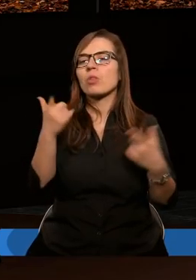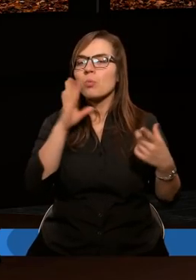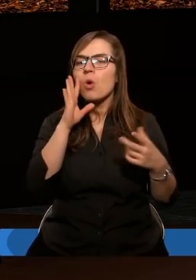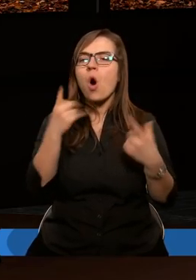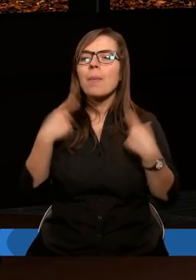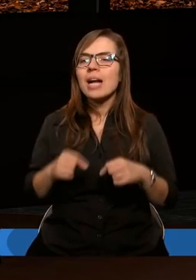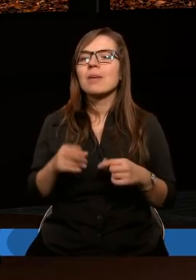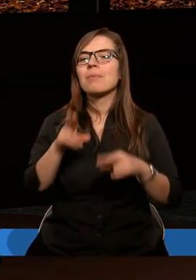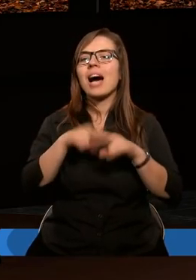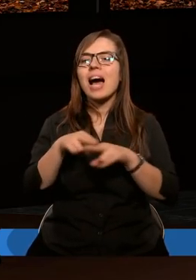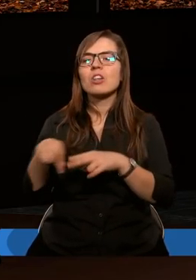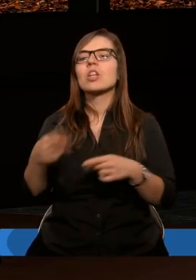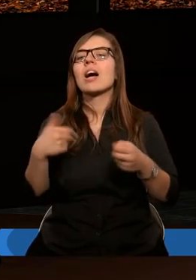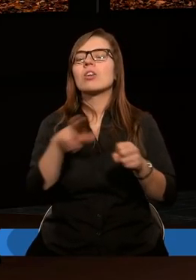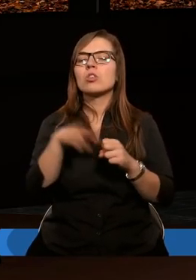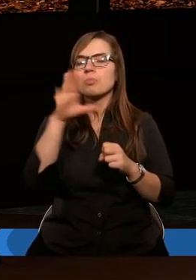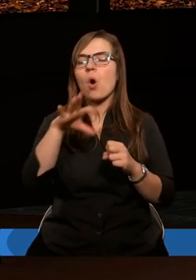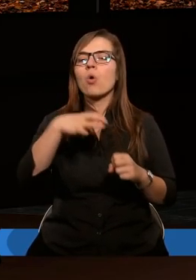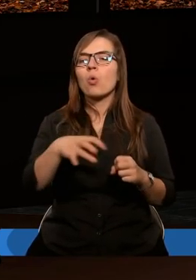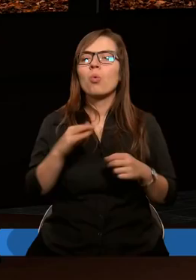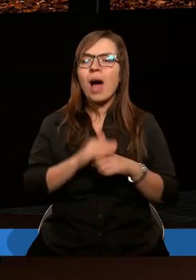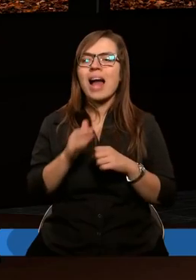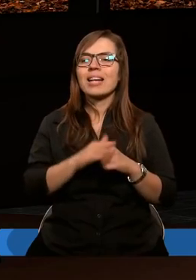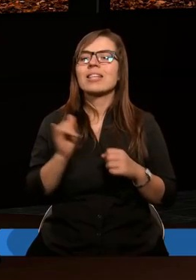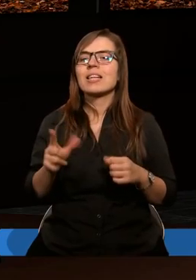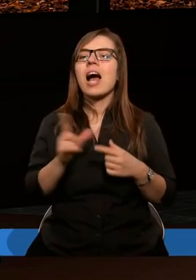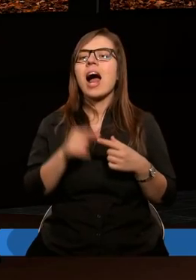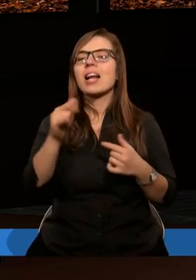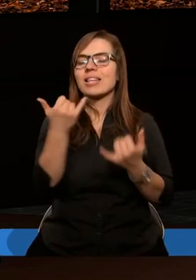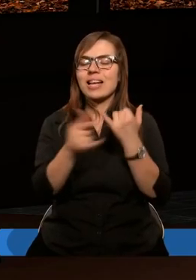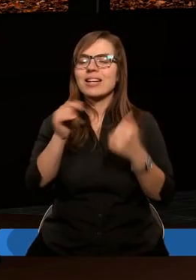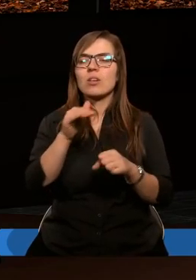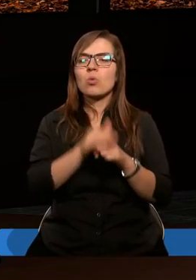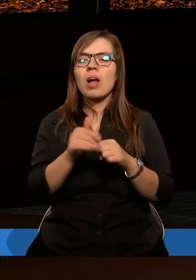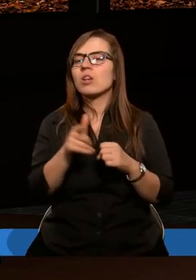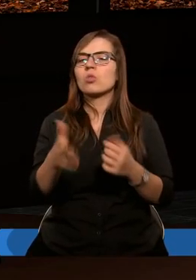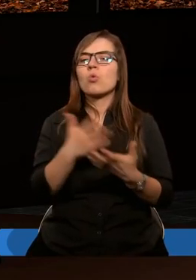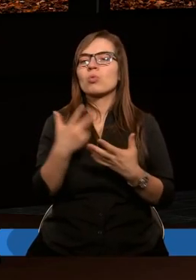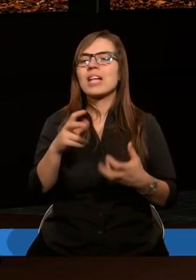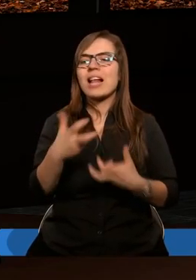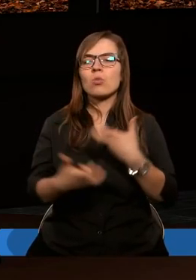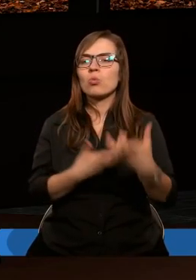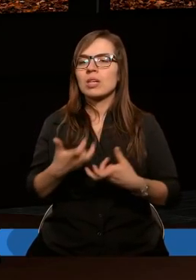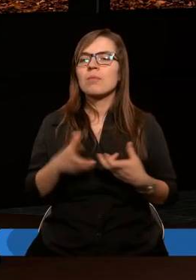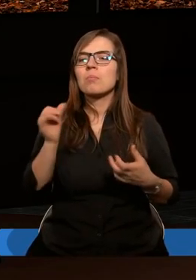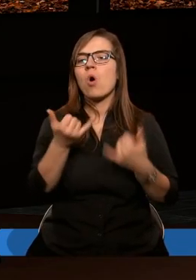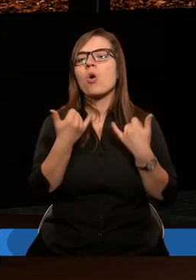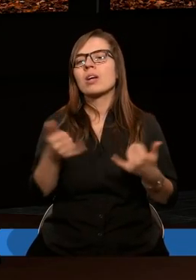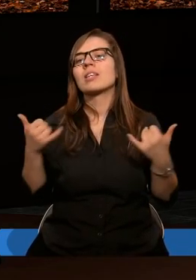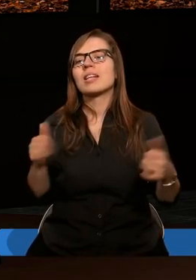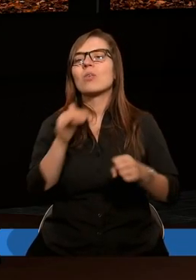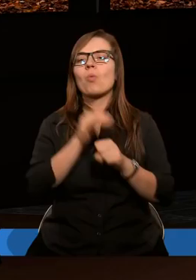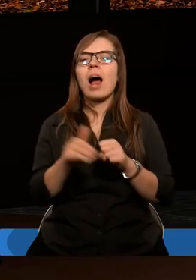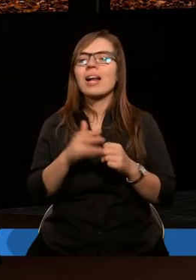obecnie pozostała resztka według wyboru łaski. A jeśli z łaski, to już nie z uczynków, bo